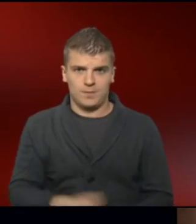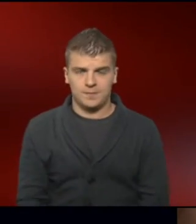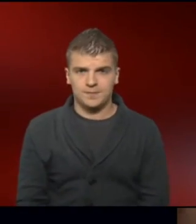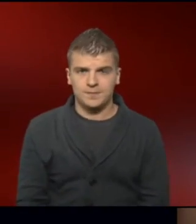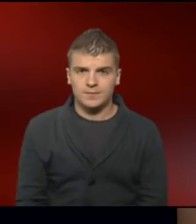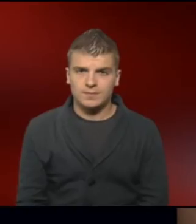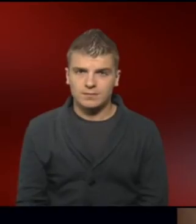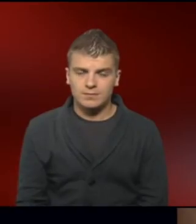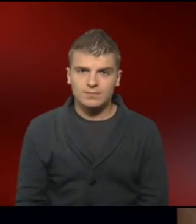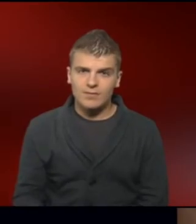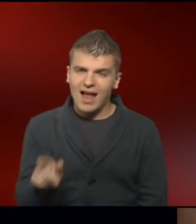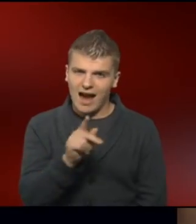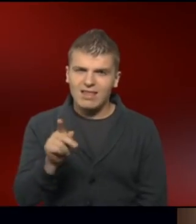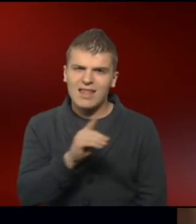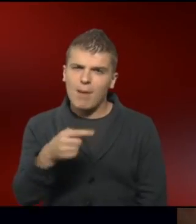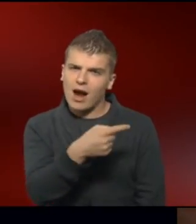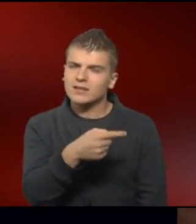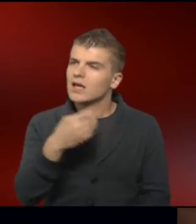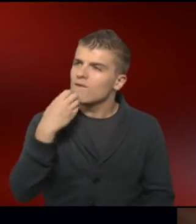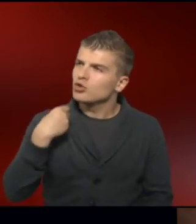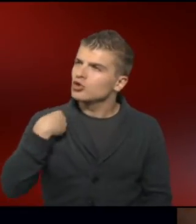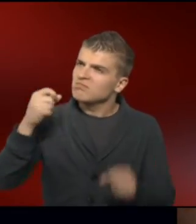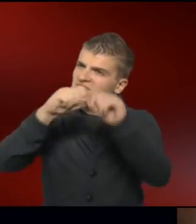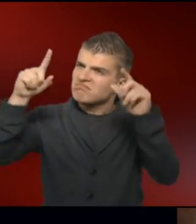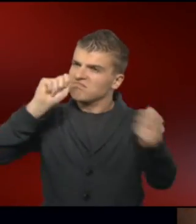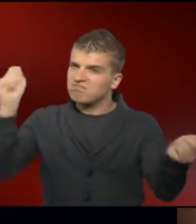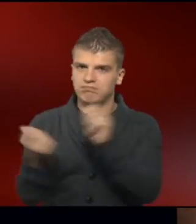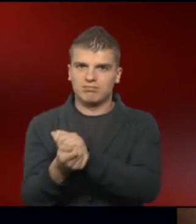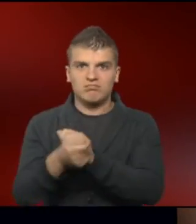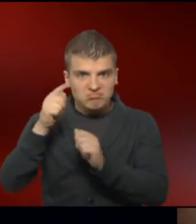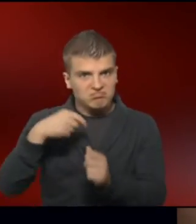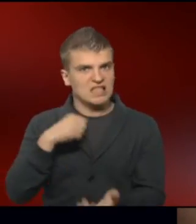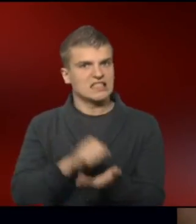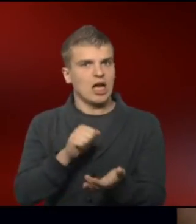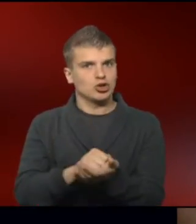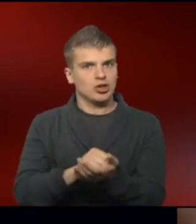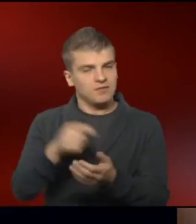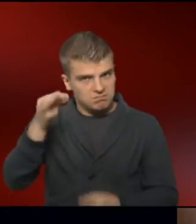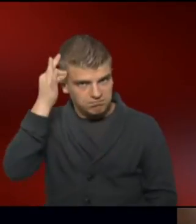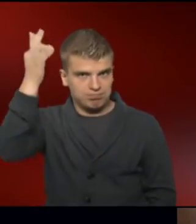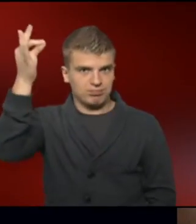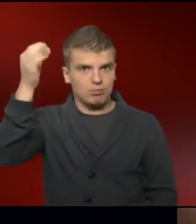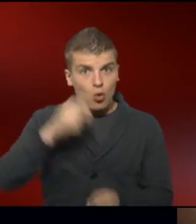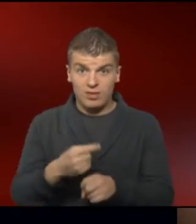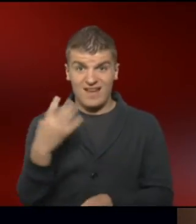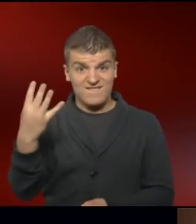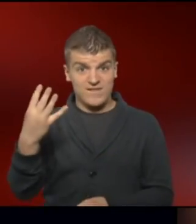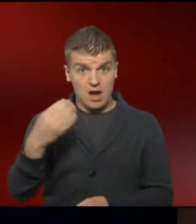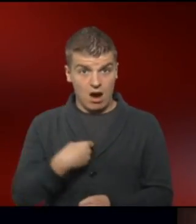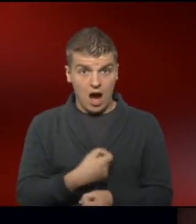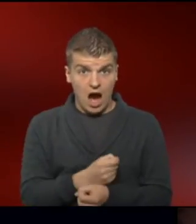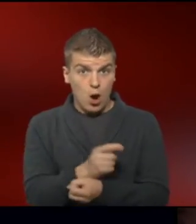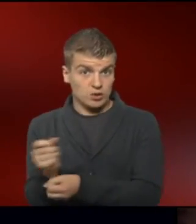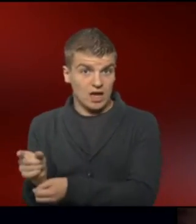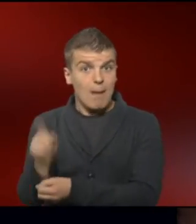Katja de Braganza beschloss, dieses Bild zu verändern. Sie plante ihre Zeitschrift und bekam Geld für vier Ausgaben. Vier Ausgaben